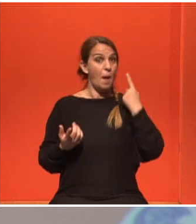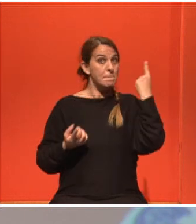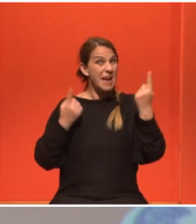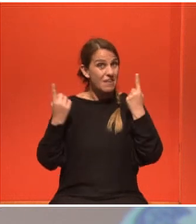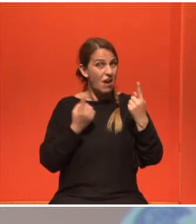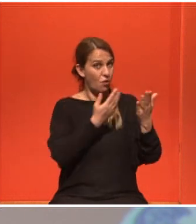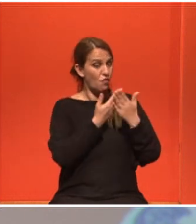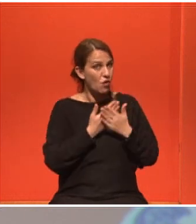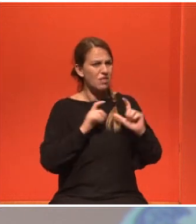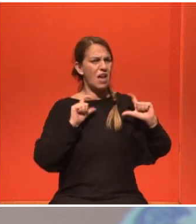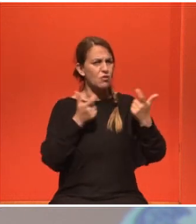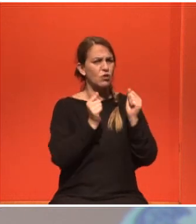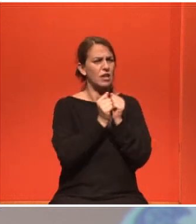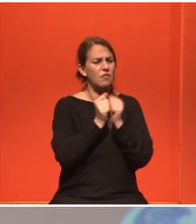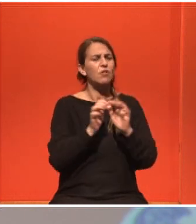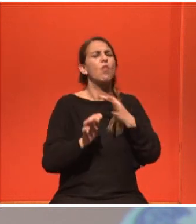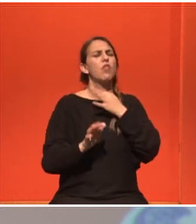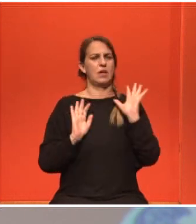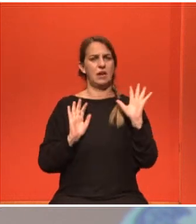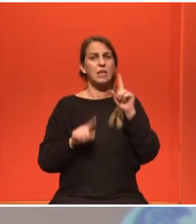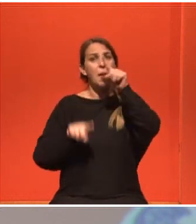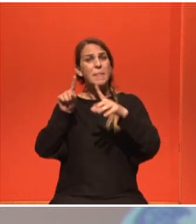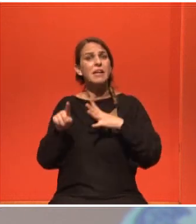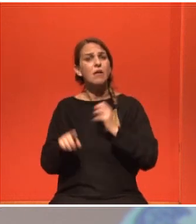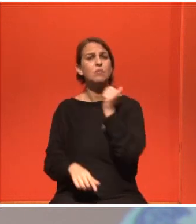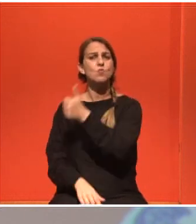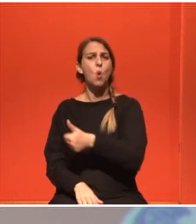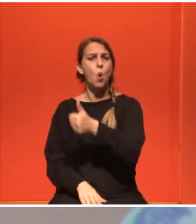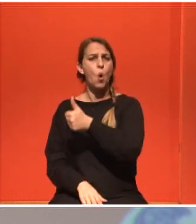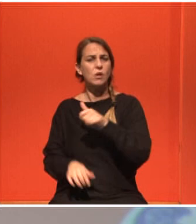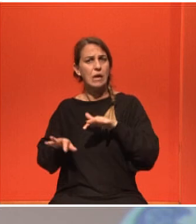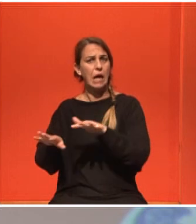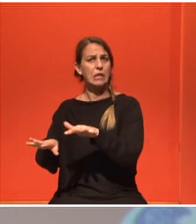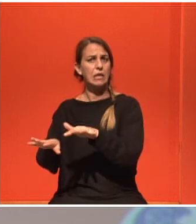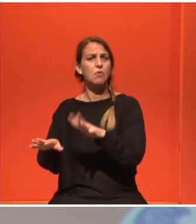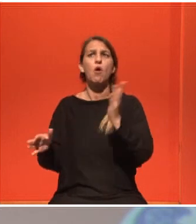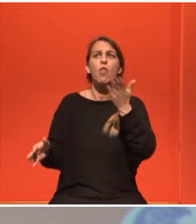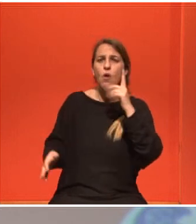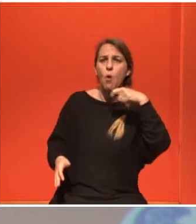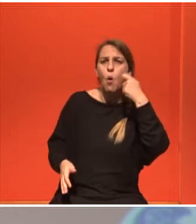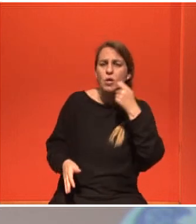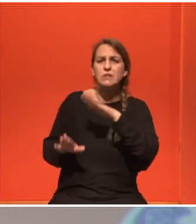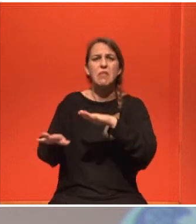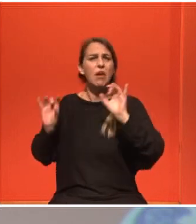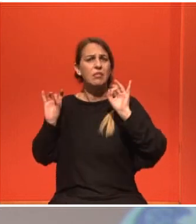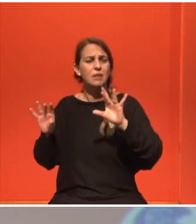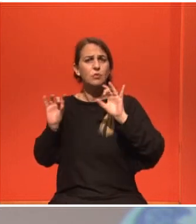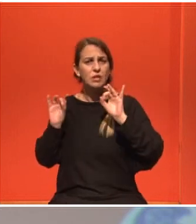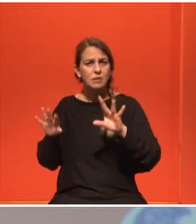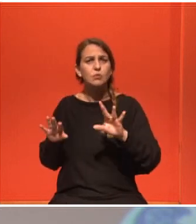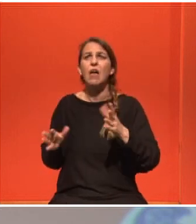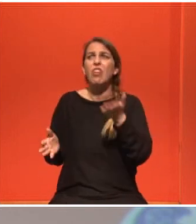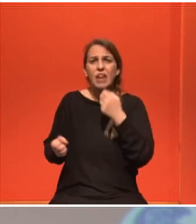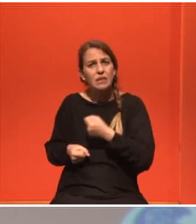δίπλα σου, γιατί υπάρχουν κάποιοι άνθρωποι που ζουν τον καρκίνο ή το βιώνουν και είναι μόνοι τους. Δεν έχουν γονείς, οικογένειες, παιδιά και κάποιοι να τους